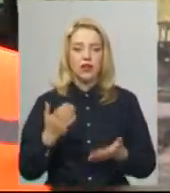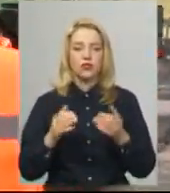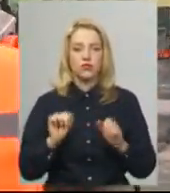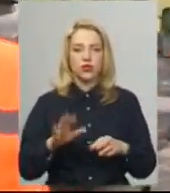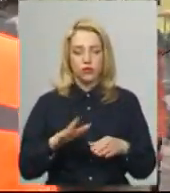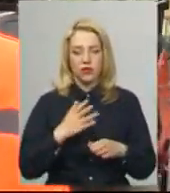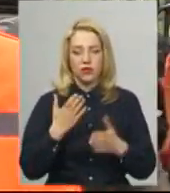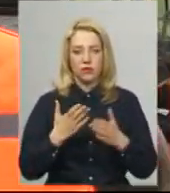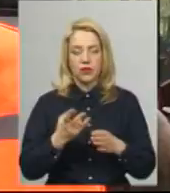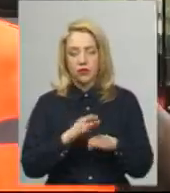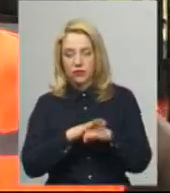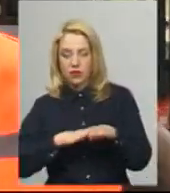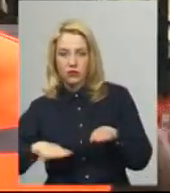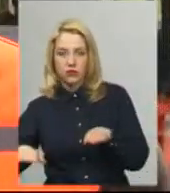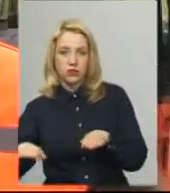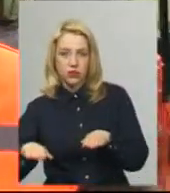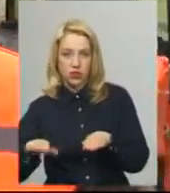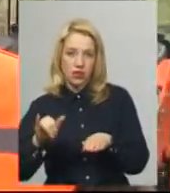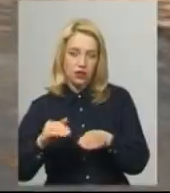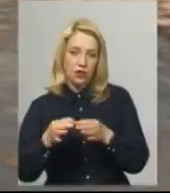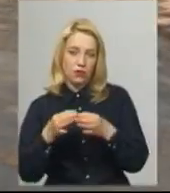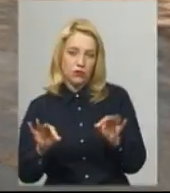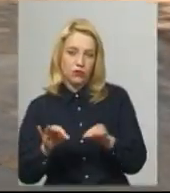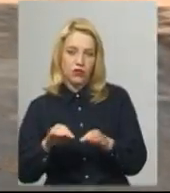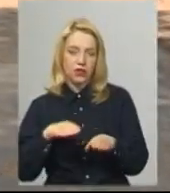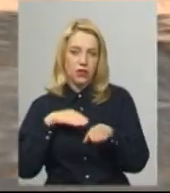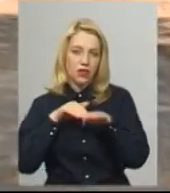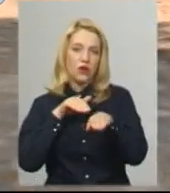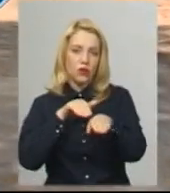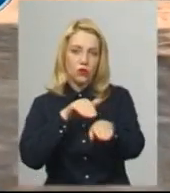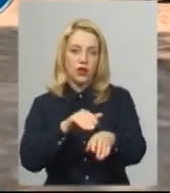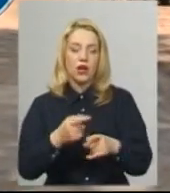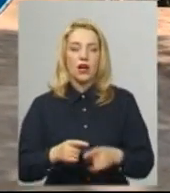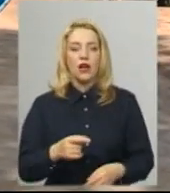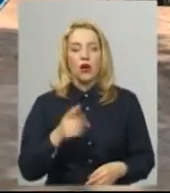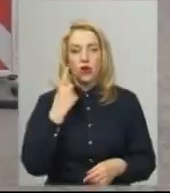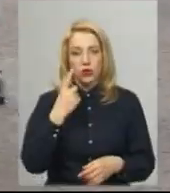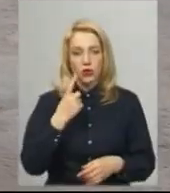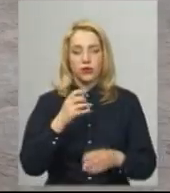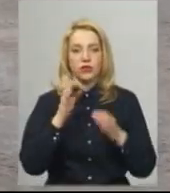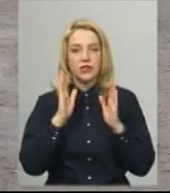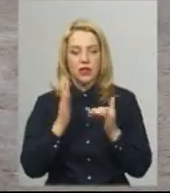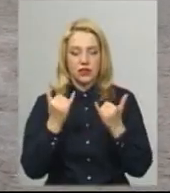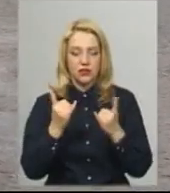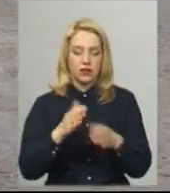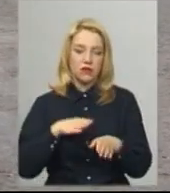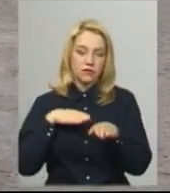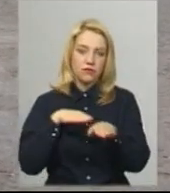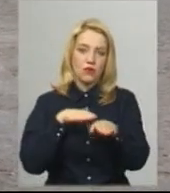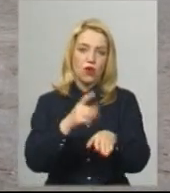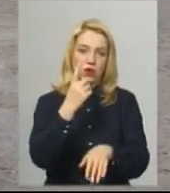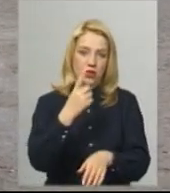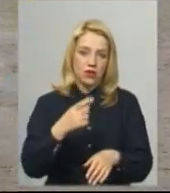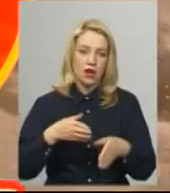з'їхати на узбіччя і пропустити поток машин. Рух автомобілів дозволено однією смугою. Через це утворюються затори,